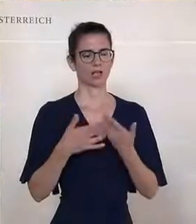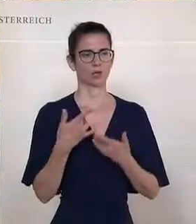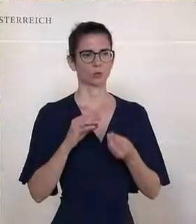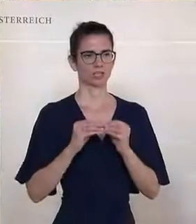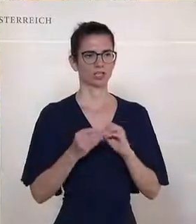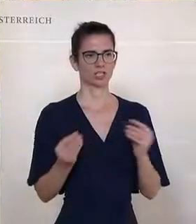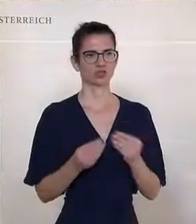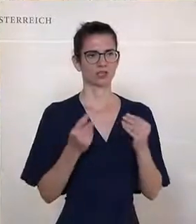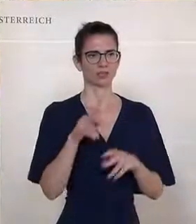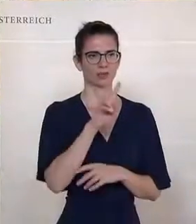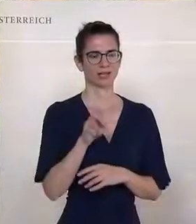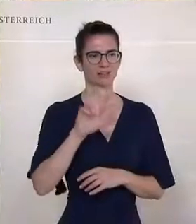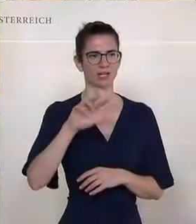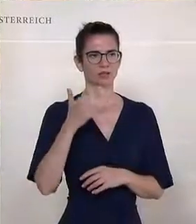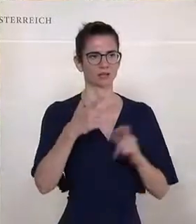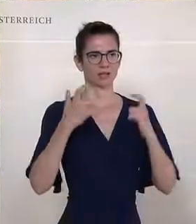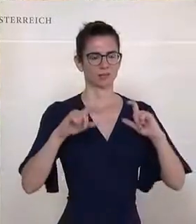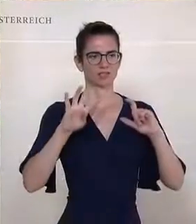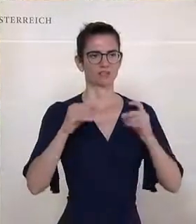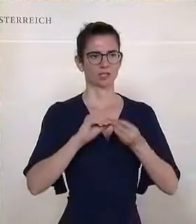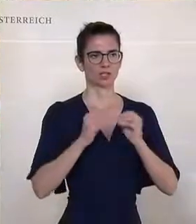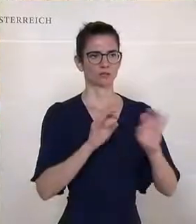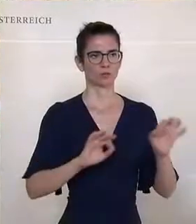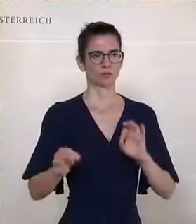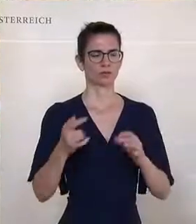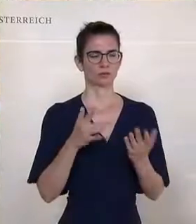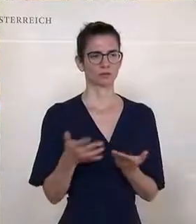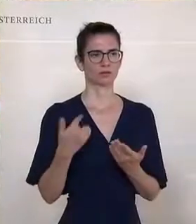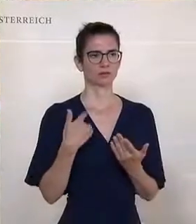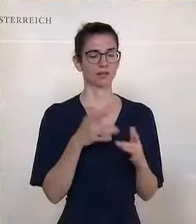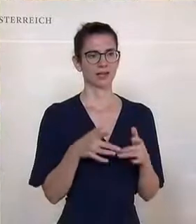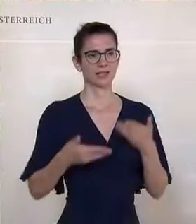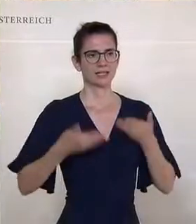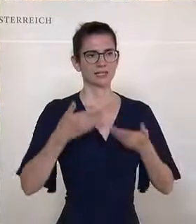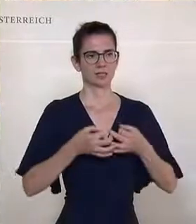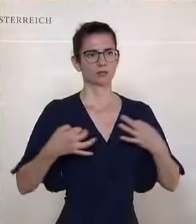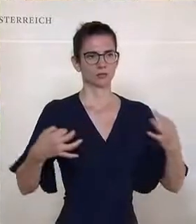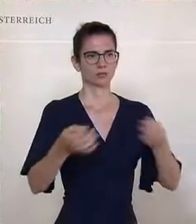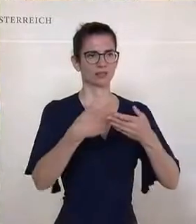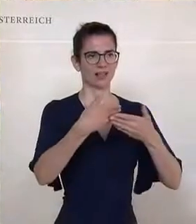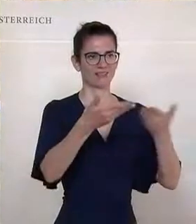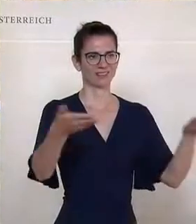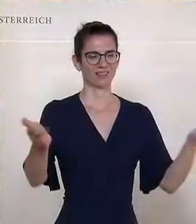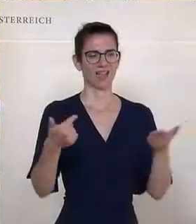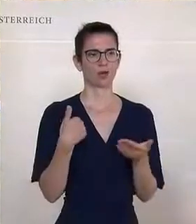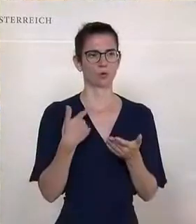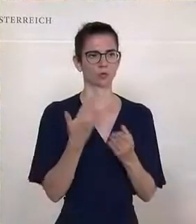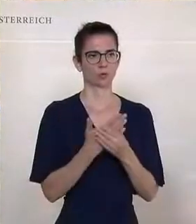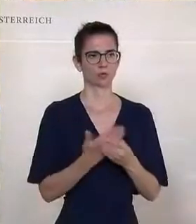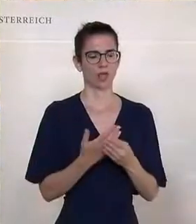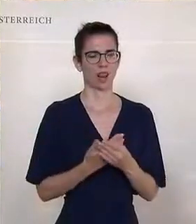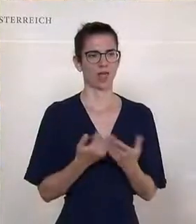auf der Regierungsbank Platz nehmen, denn die nächsten Tagesordnungspunkte kommen aus dem Finanzausschuss.